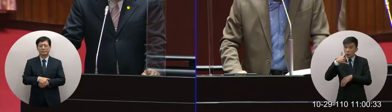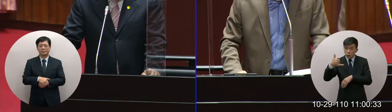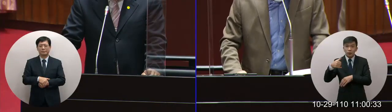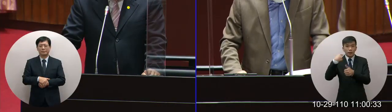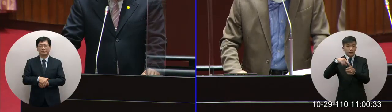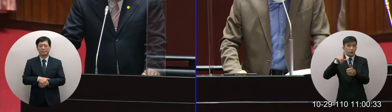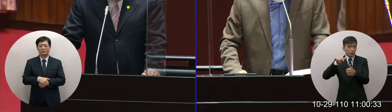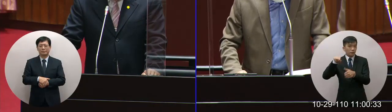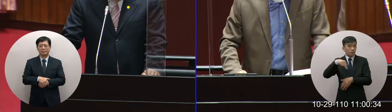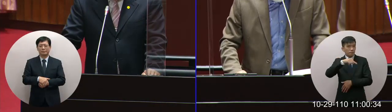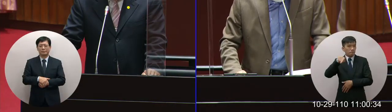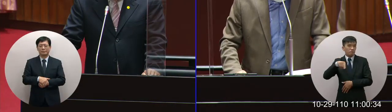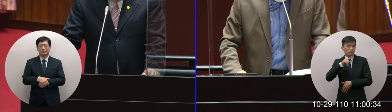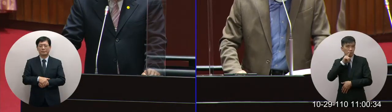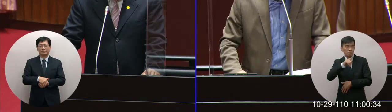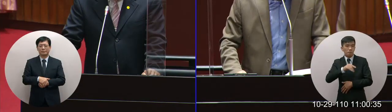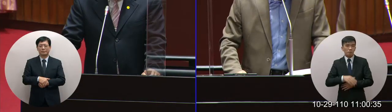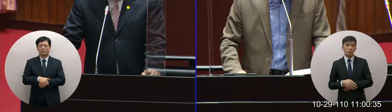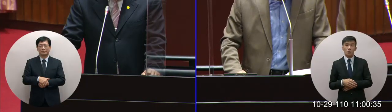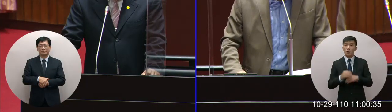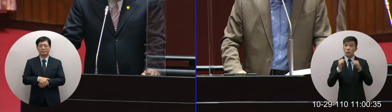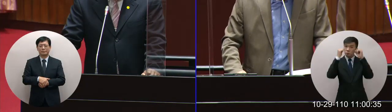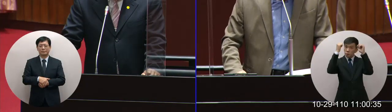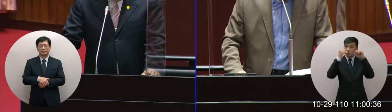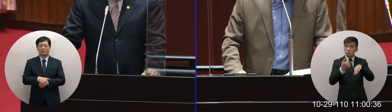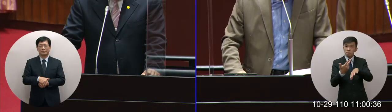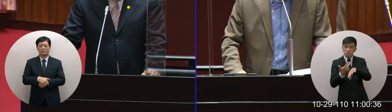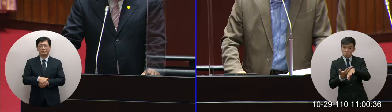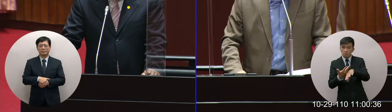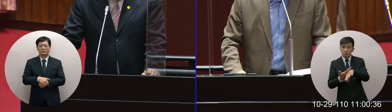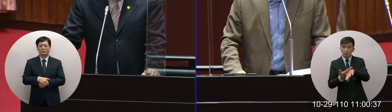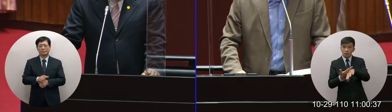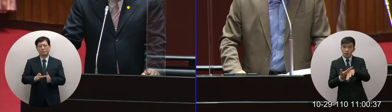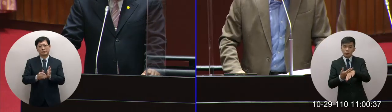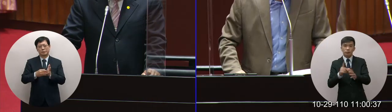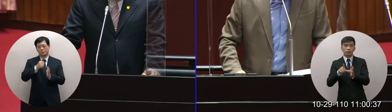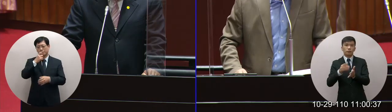到有關於這個運動科學可以說